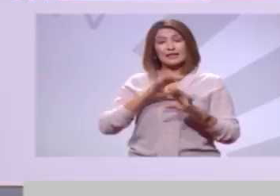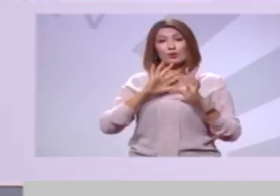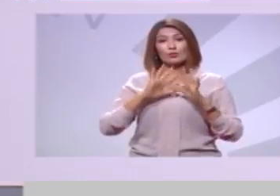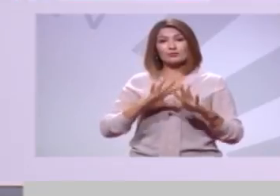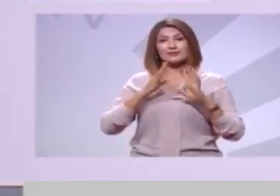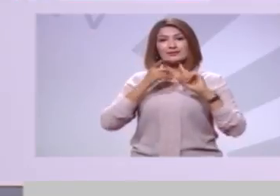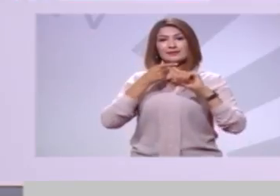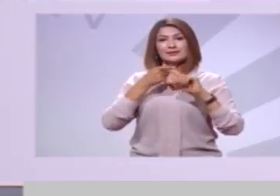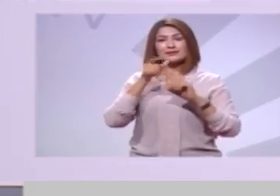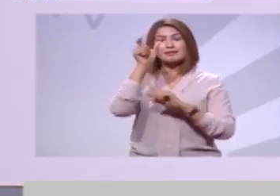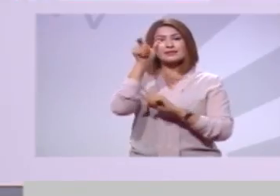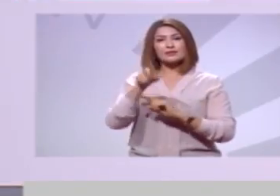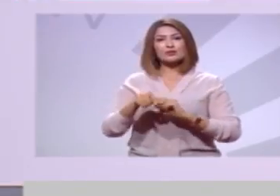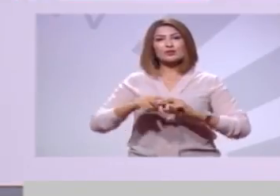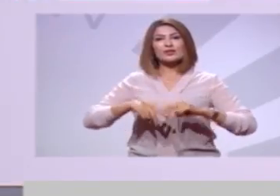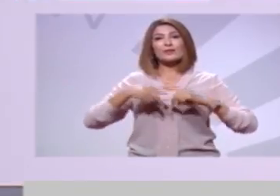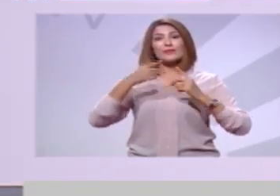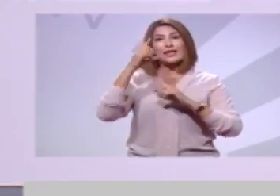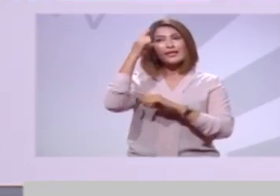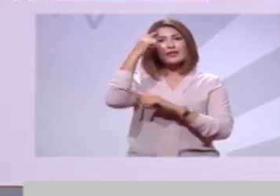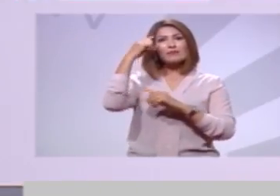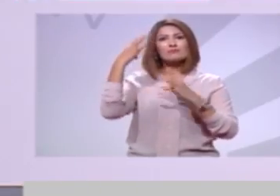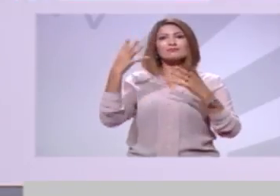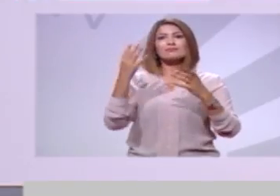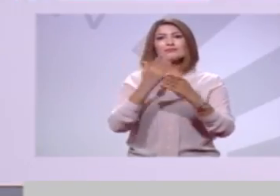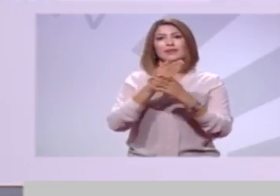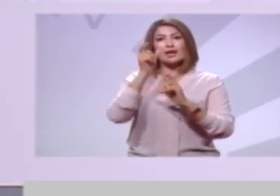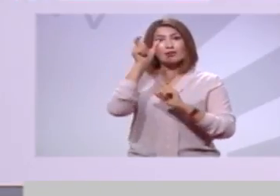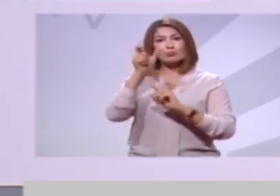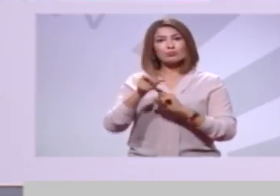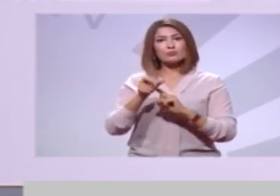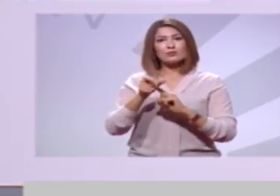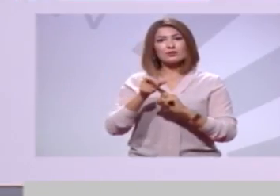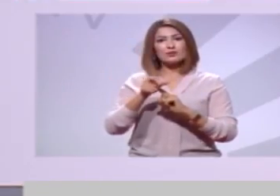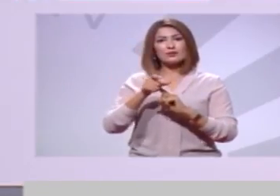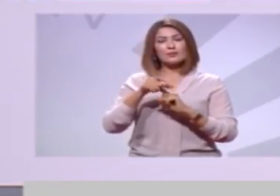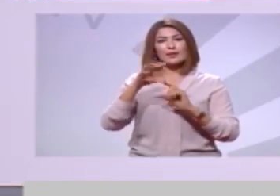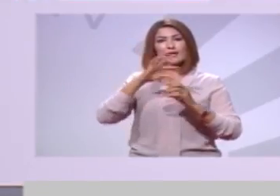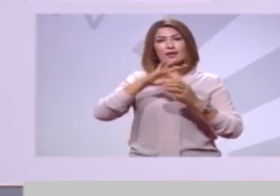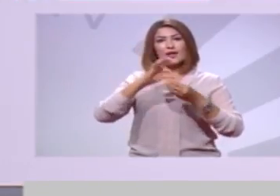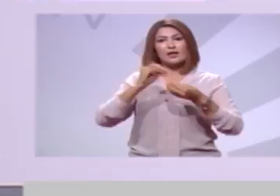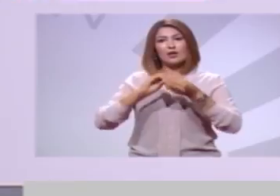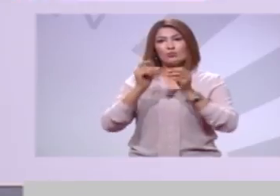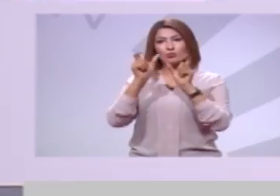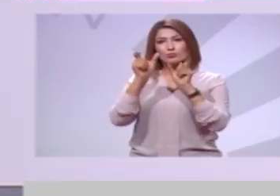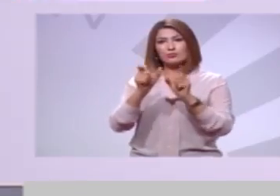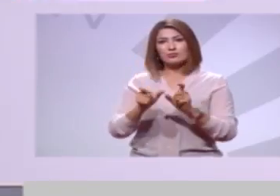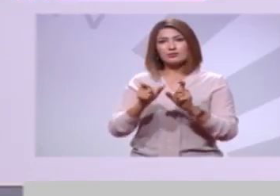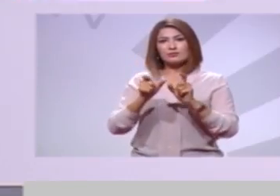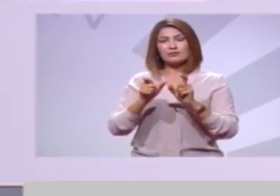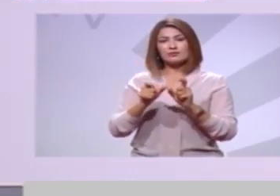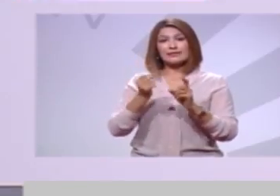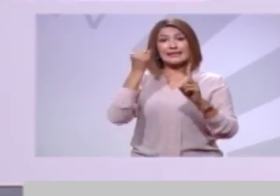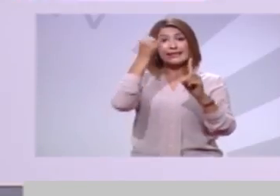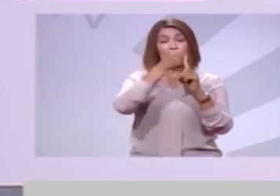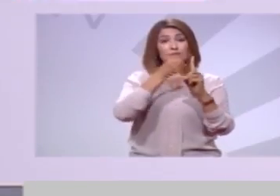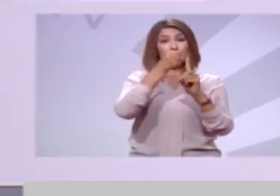للمواطن أن يعي بطوره الفعال